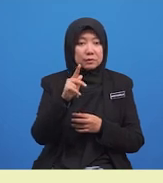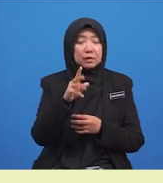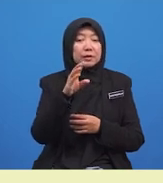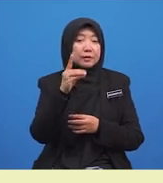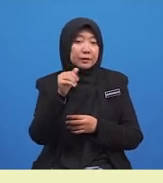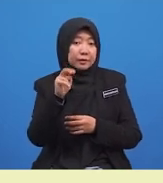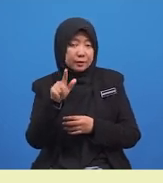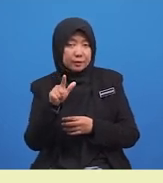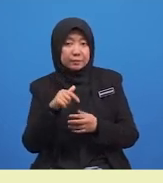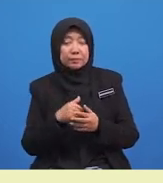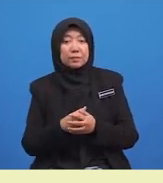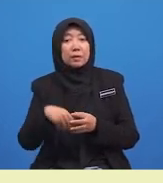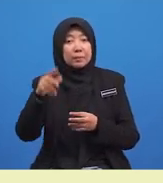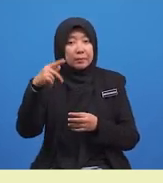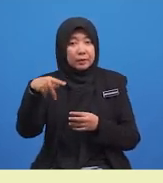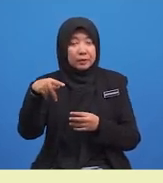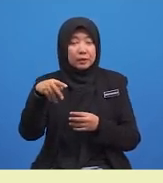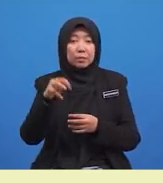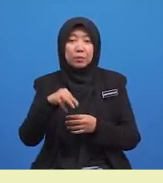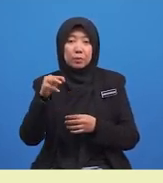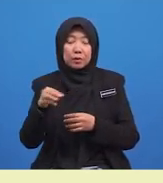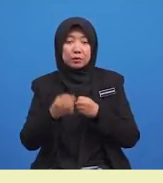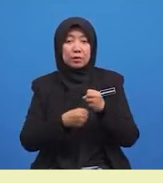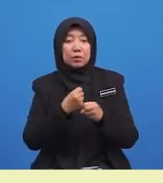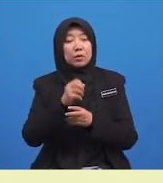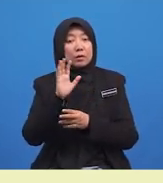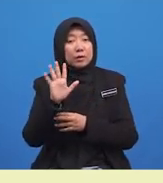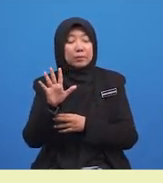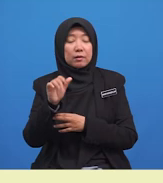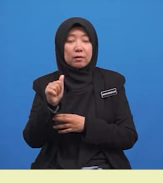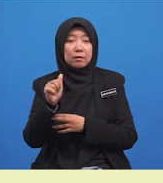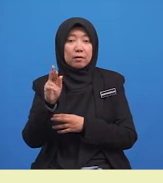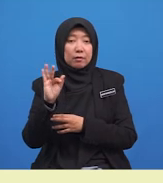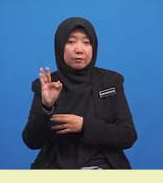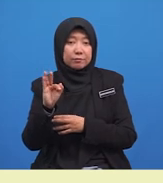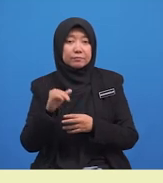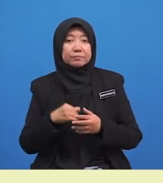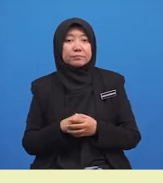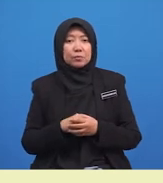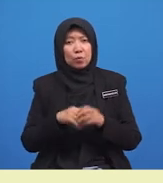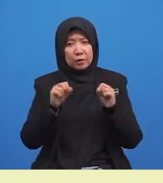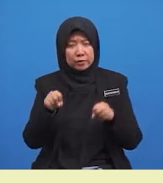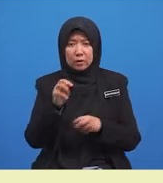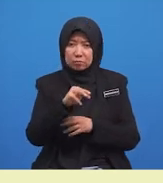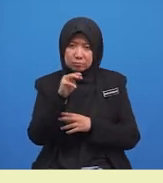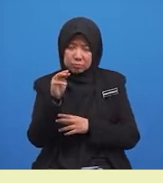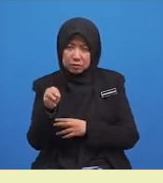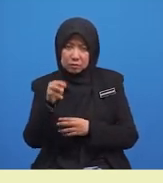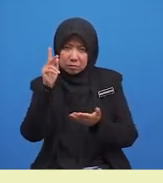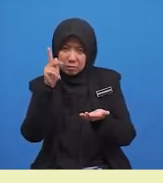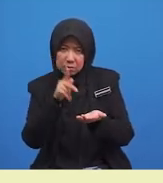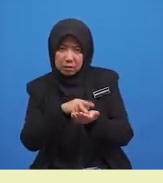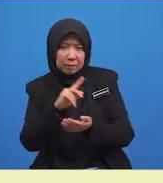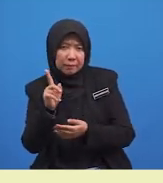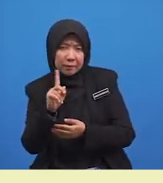predikatnya ialah Murid Tahun Lima Arif. Bolehkah murid-murid kenal pasti subjek dan